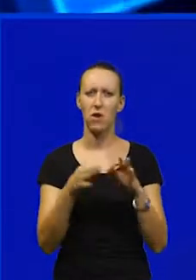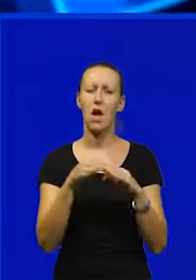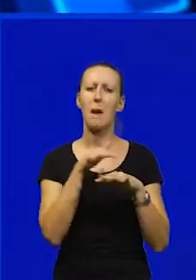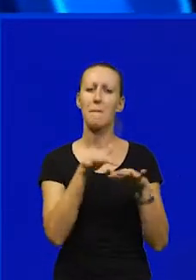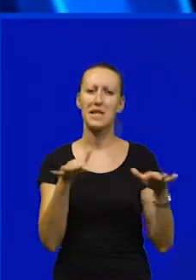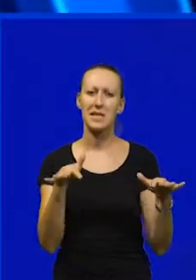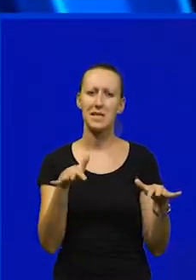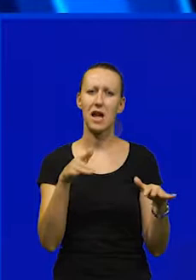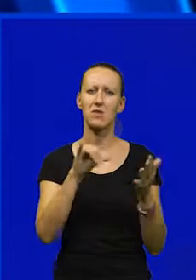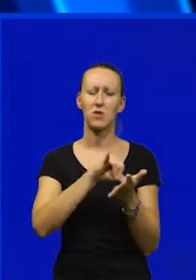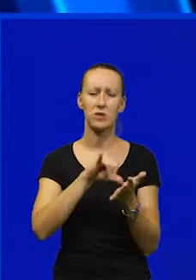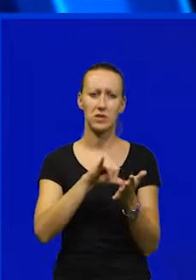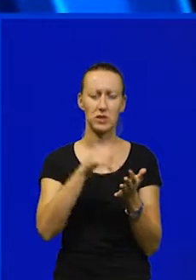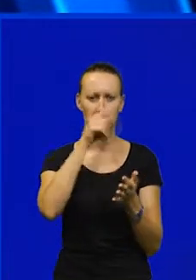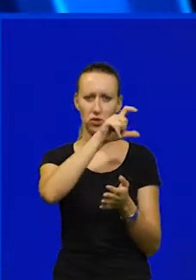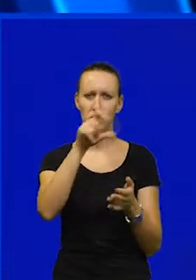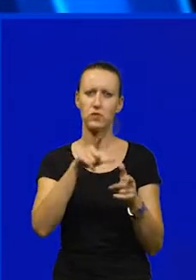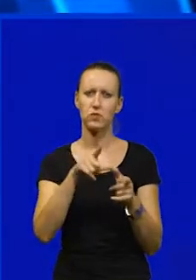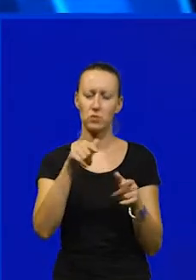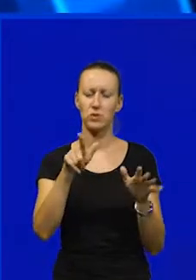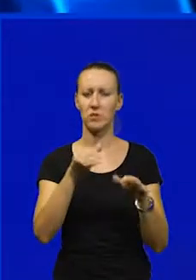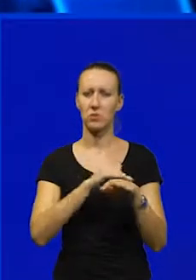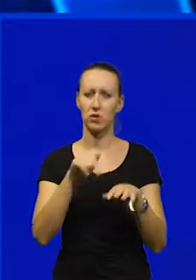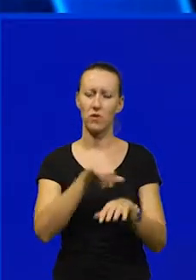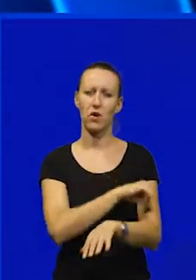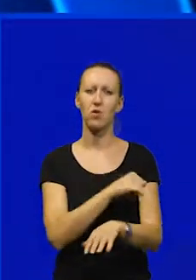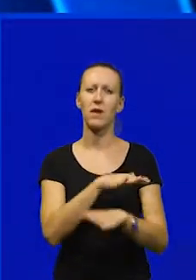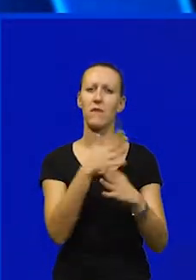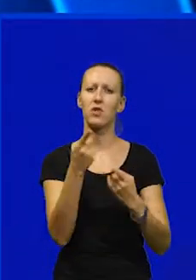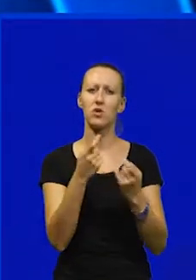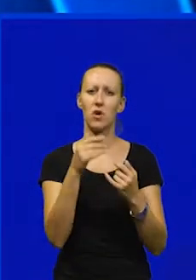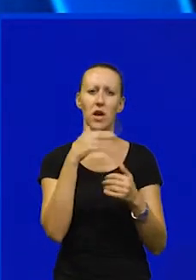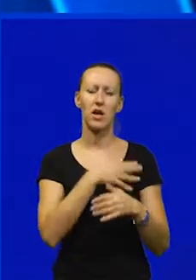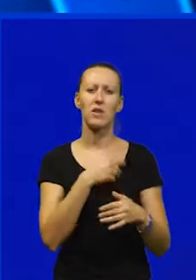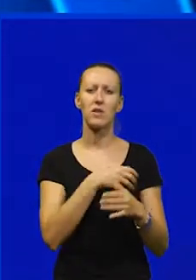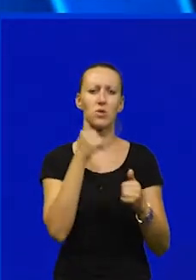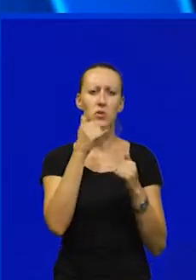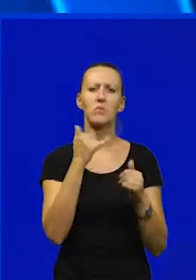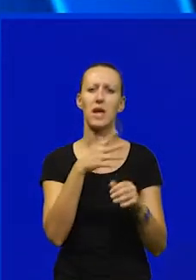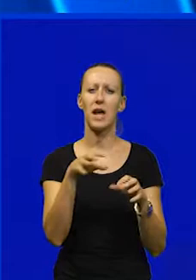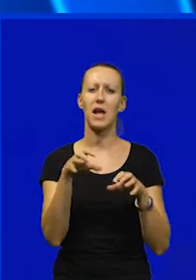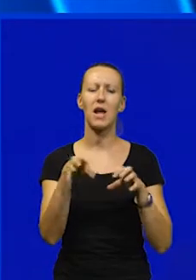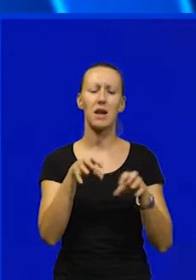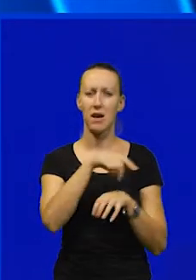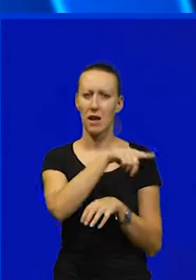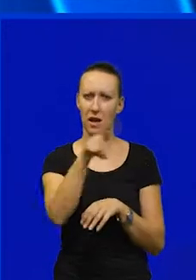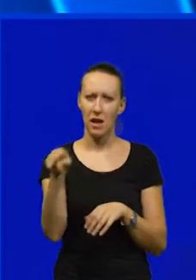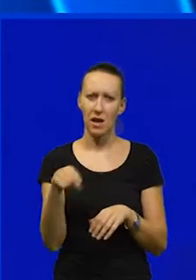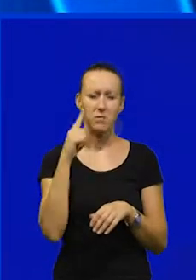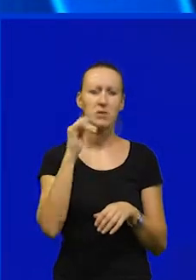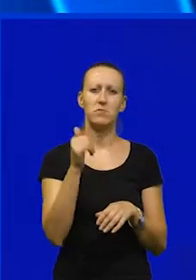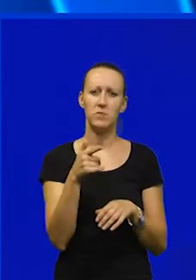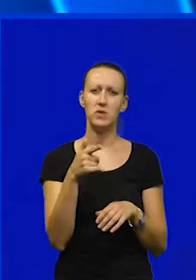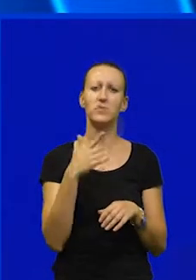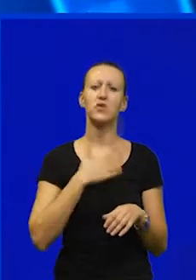ministarstvo je centre imenovalo u srpnju ove godine. Najveć izraza u Hrvatskog turizma danas je svakako radna snaga, a mislim da